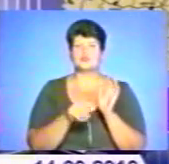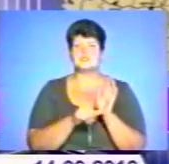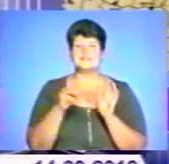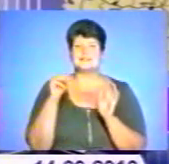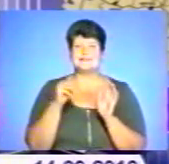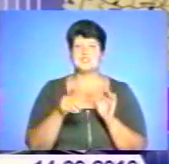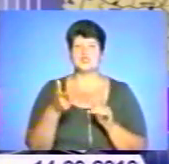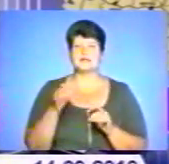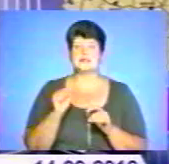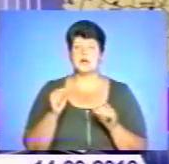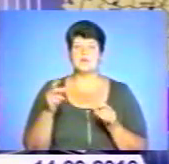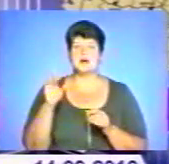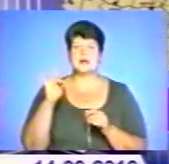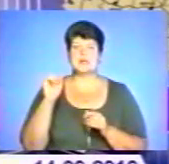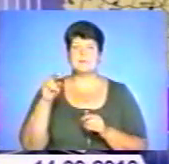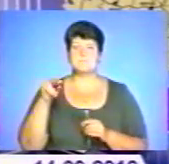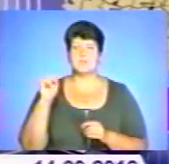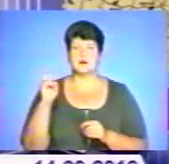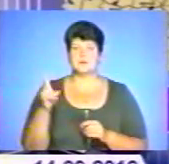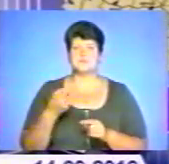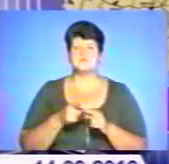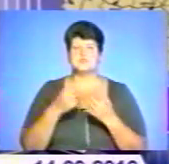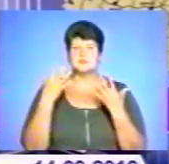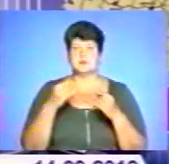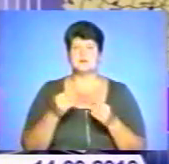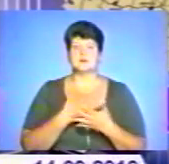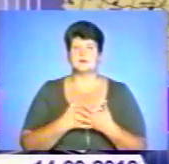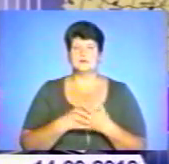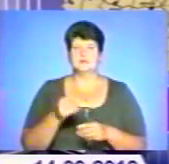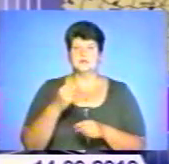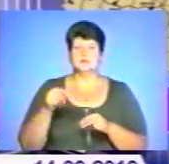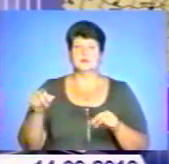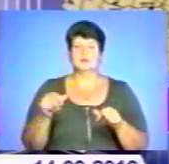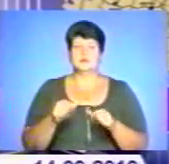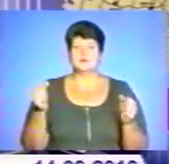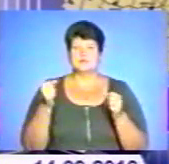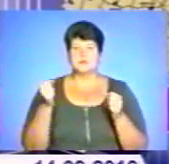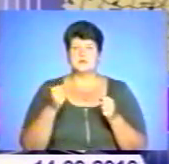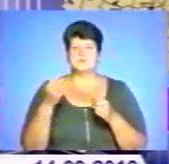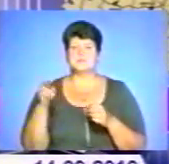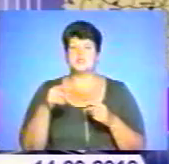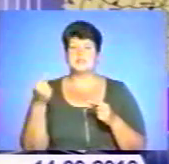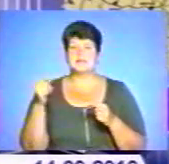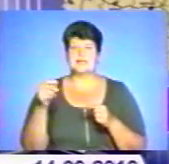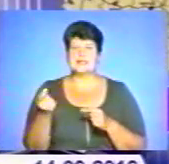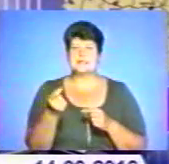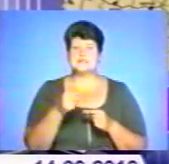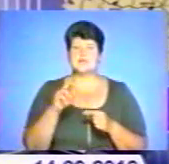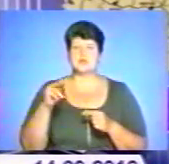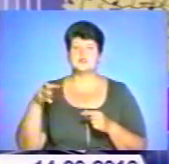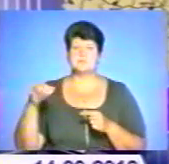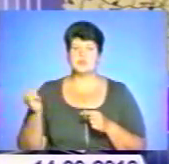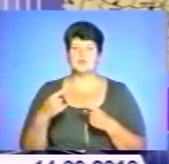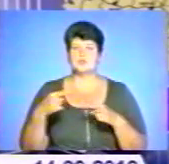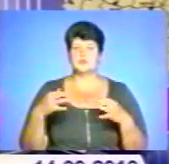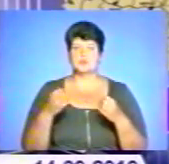ліпаку. І в ці дні активно приступили до засіву озимих зернових пшениці, ячменю та інших культур. Загалом